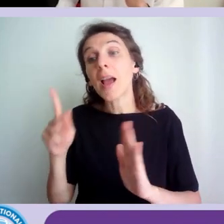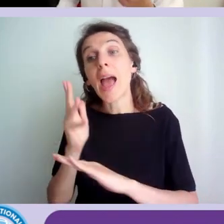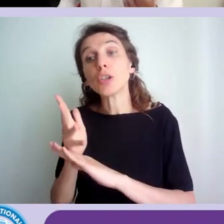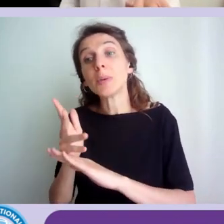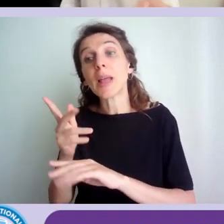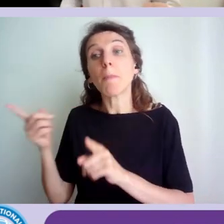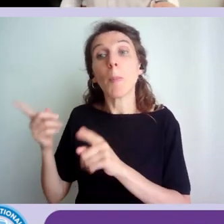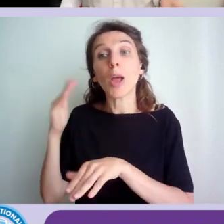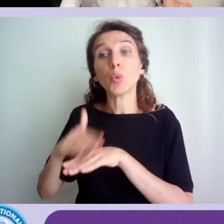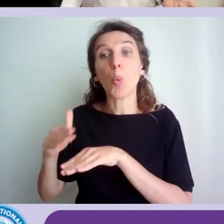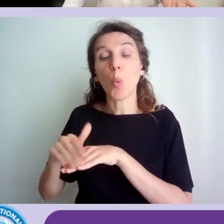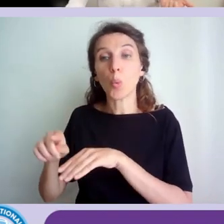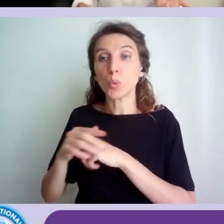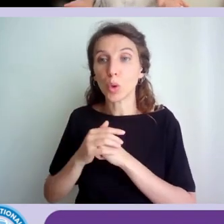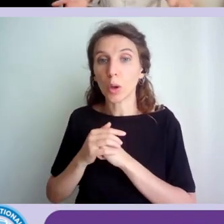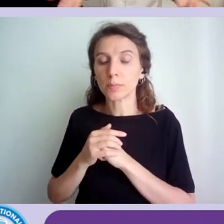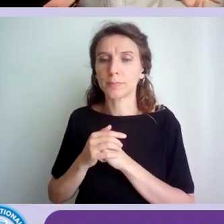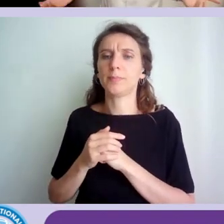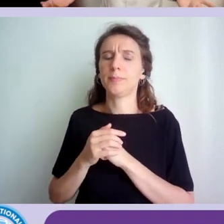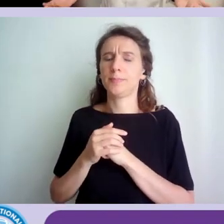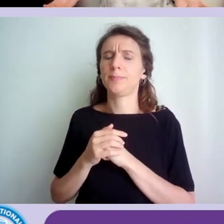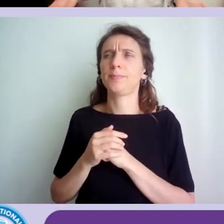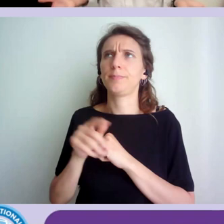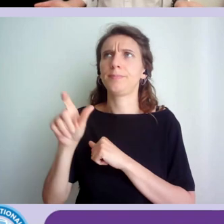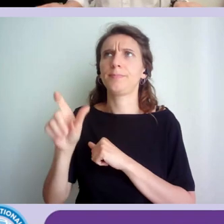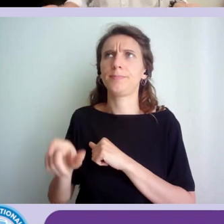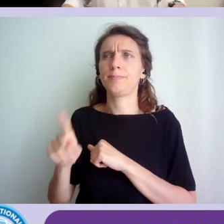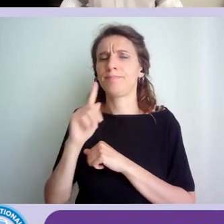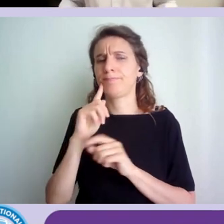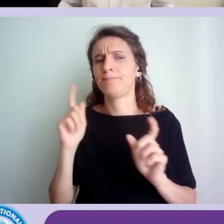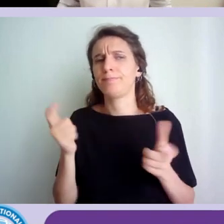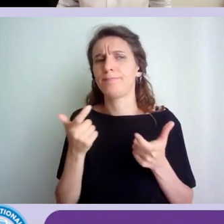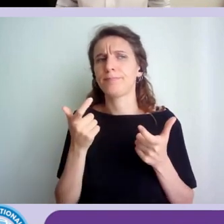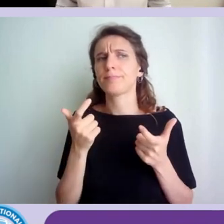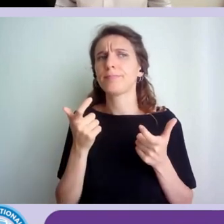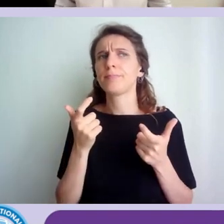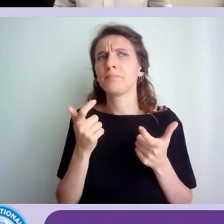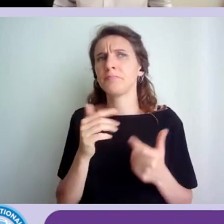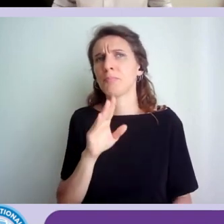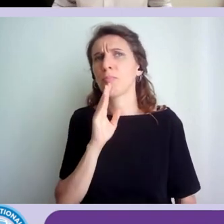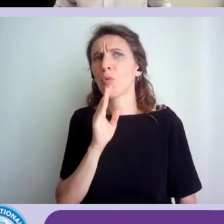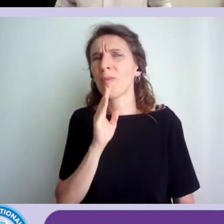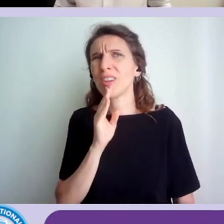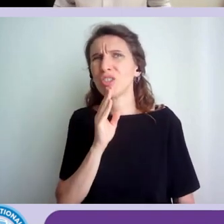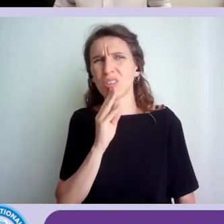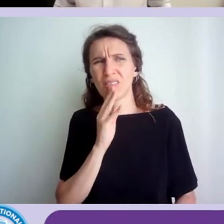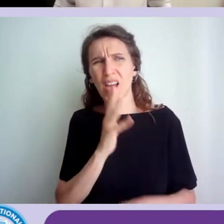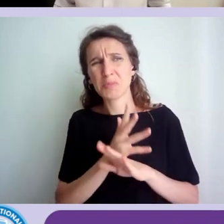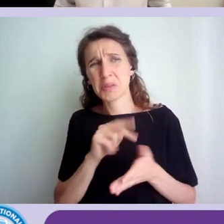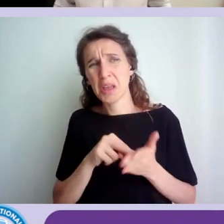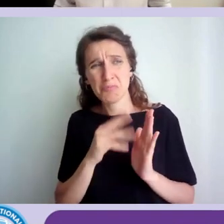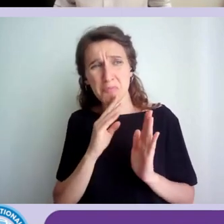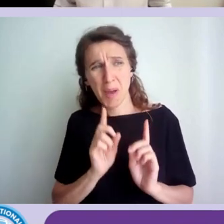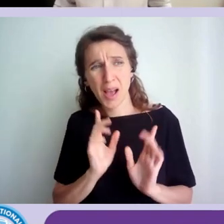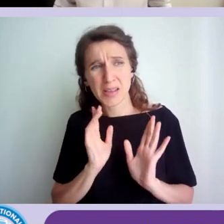E qualcuno potrebbe dire, ma non basta lavorare sull'accessibilità tecnica?